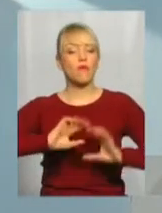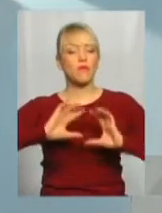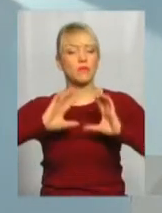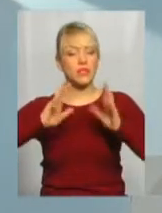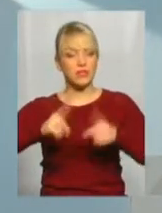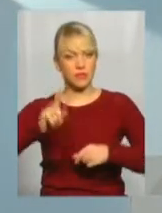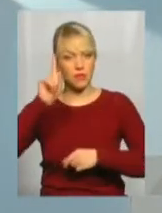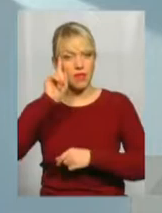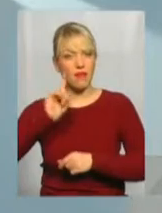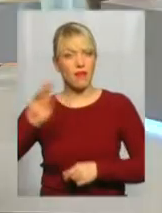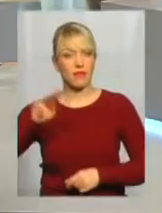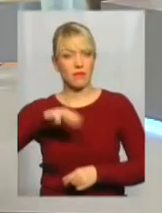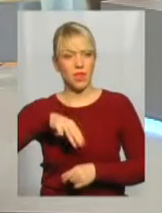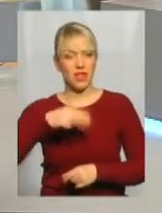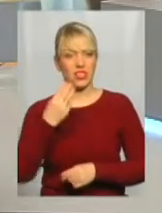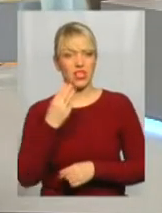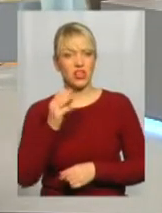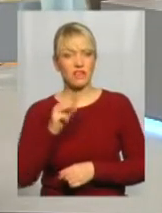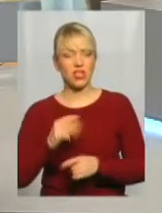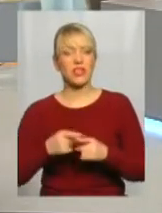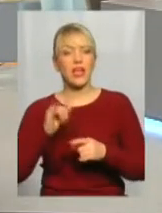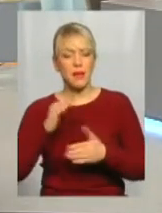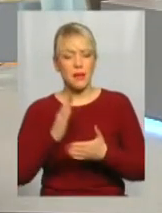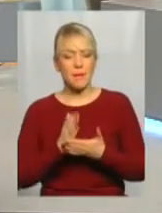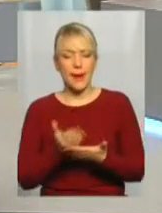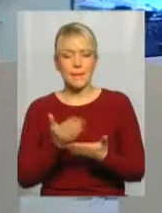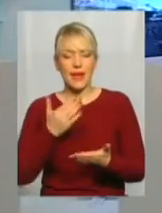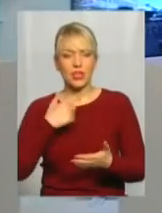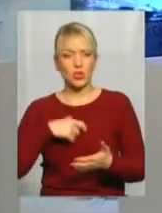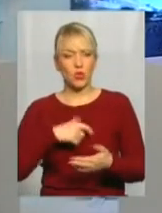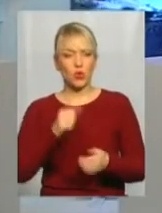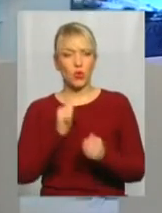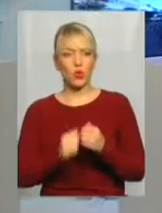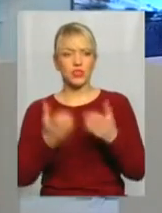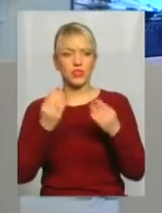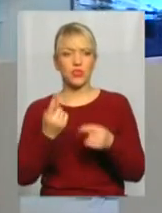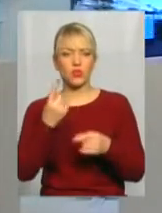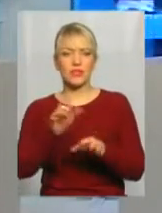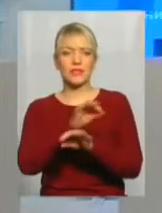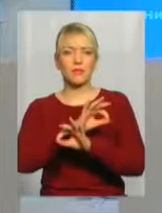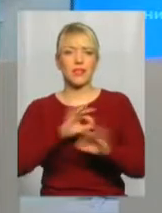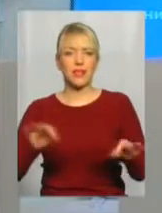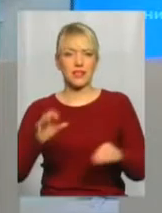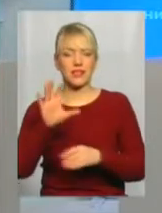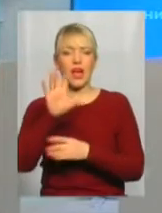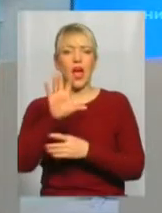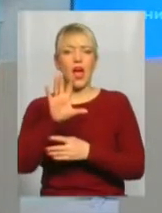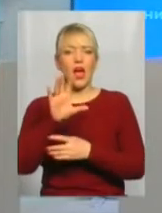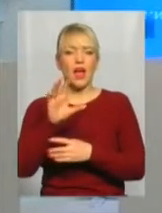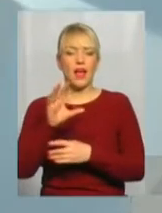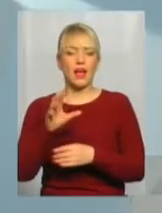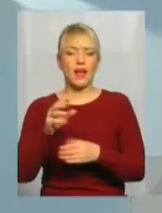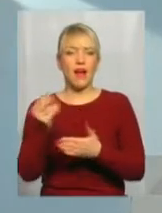генієм Тараса Шевченка, і має перед собою кожен день один із його прекрасних автопортретів і